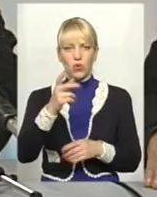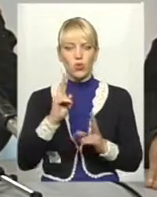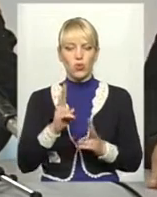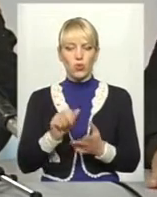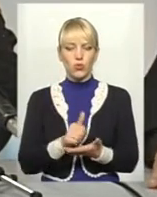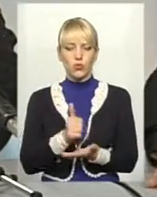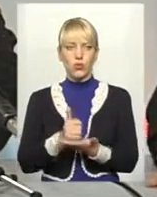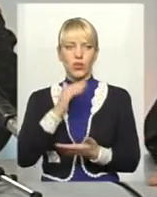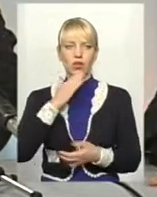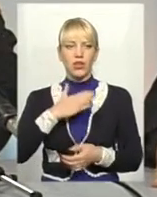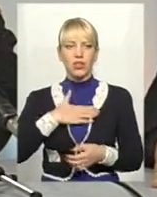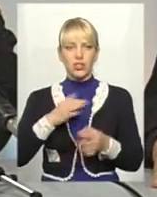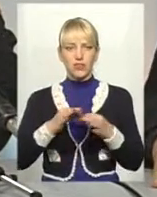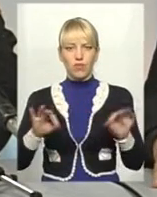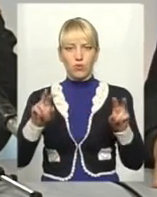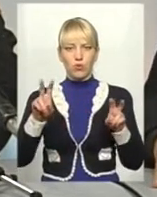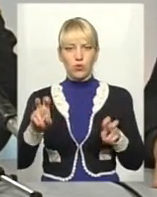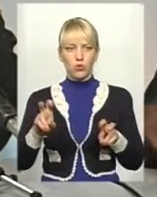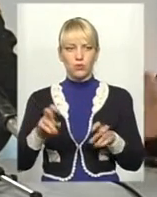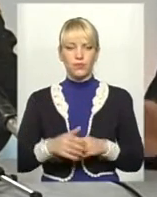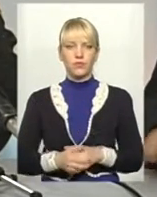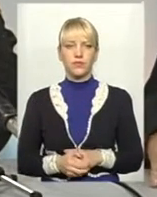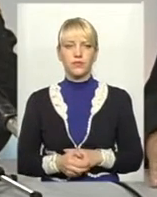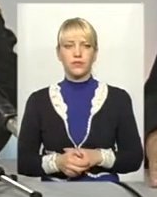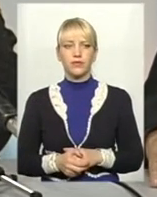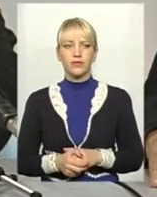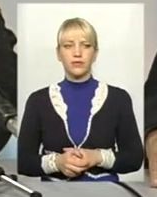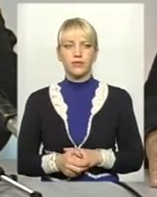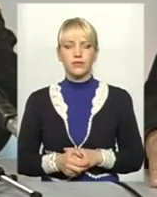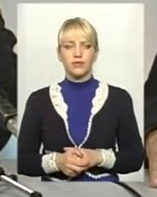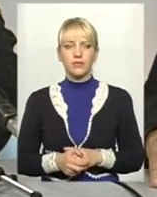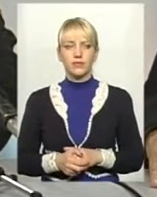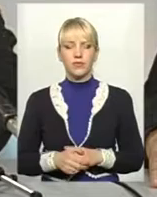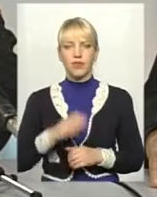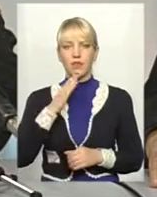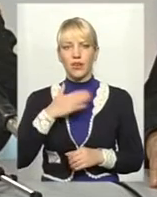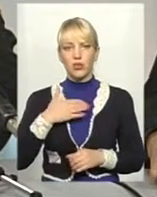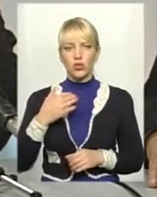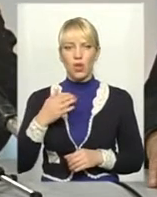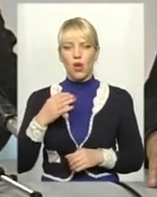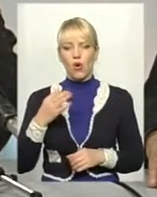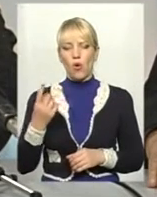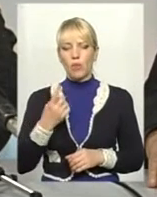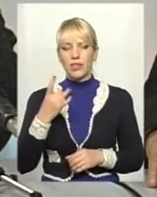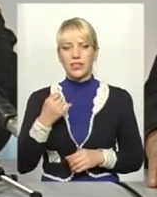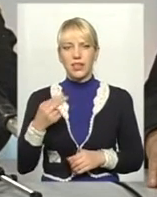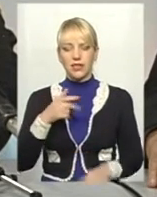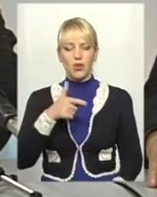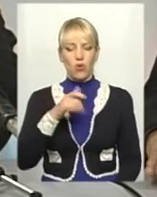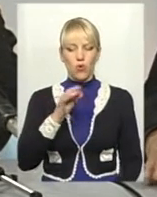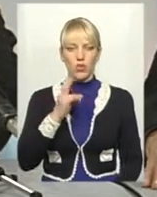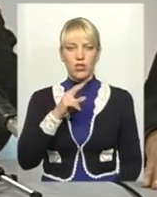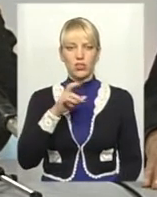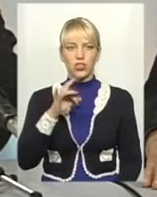очолює нашу свободу в нашій обласній раді. Пан Гончар,